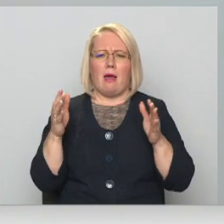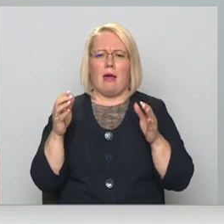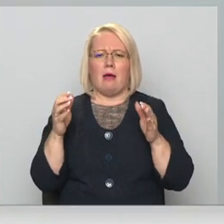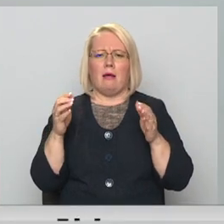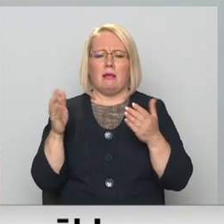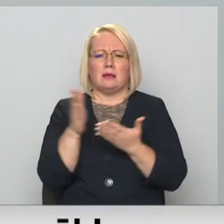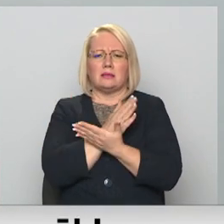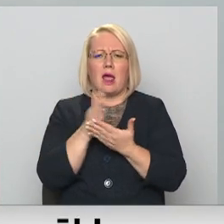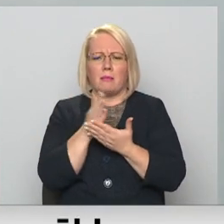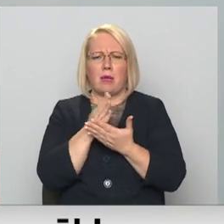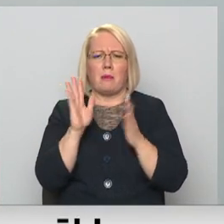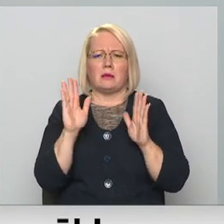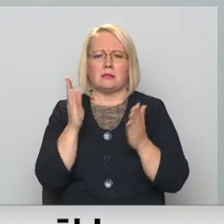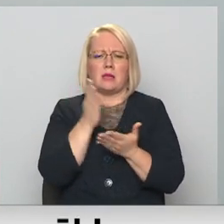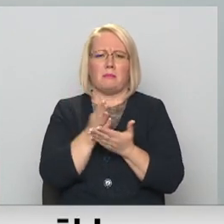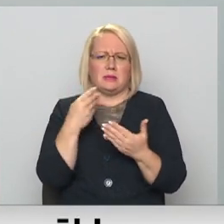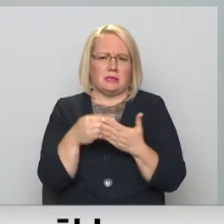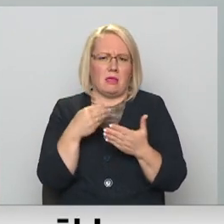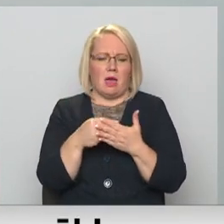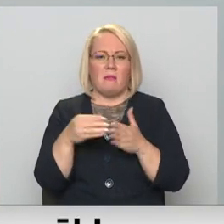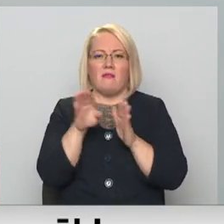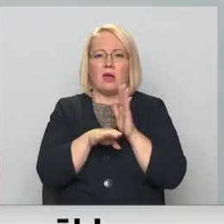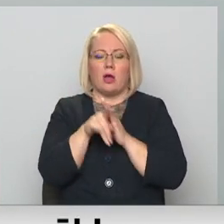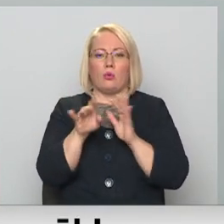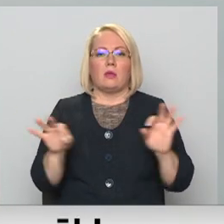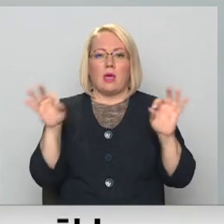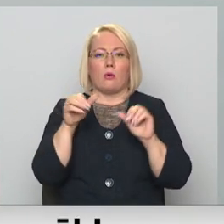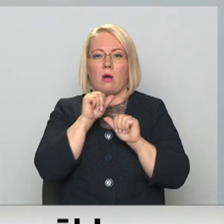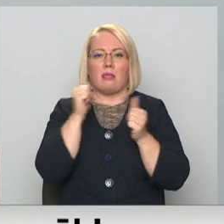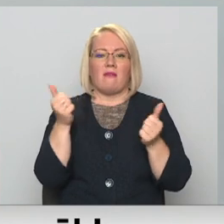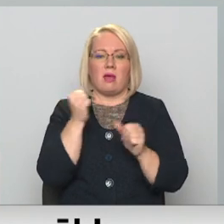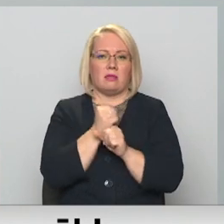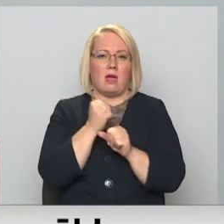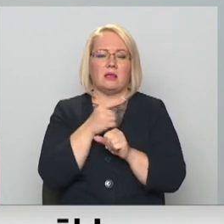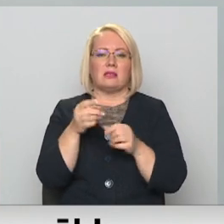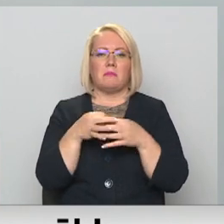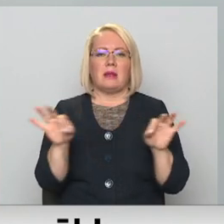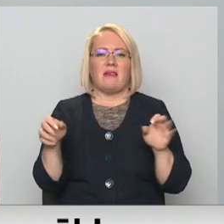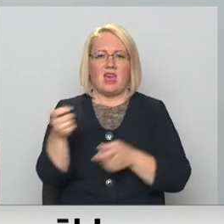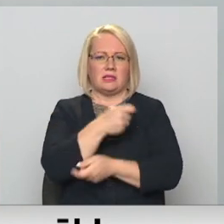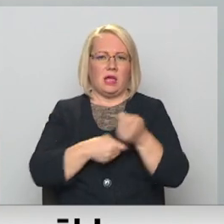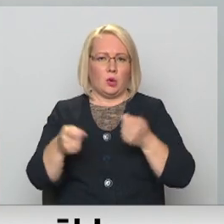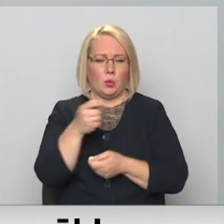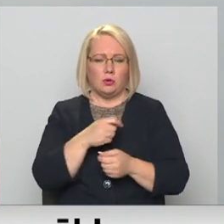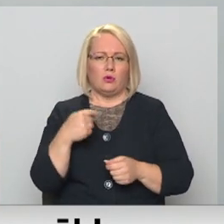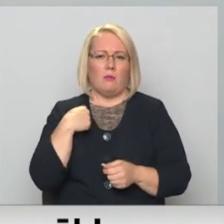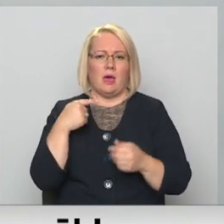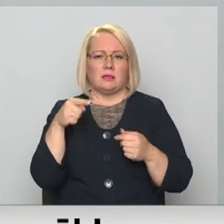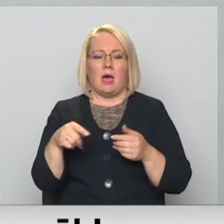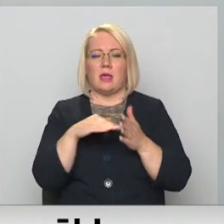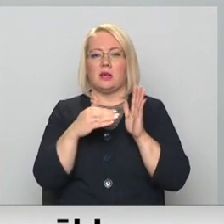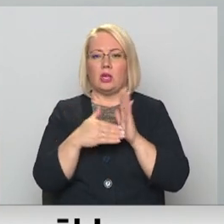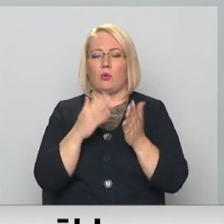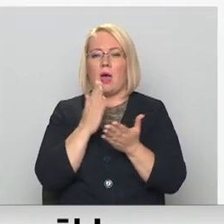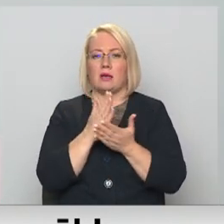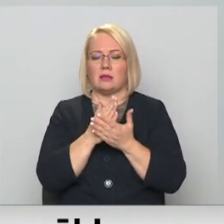starp tarifiem. Tas tur vienkārši neko nevar darīt, tas ir brīvais tirgus. Tādā situācijā mēs esam šogad, un faktiski tas